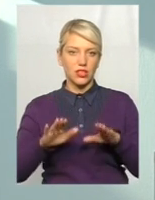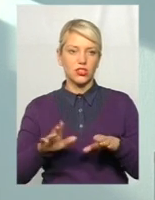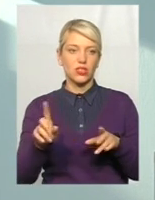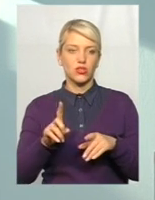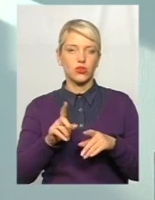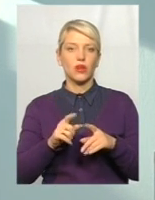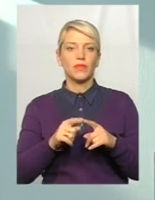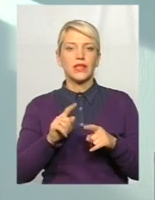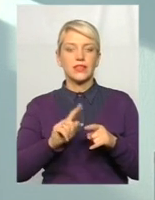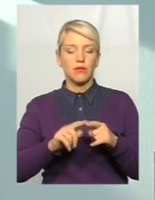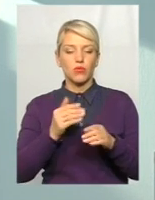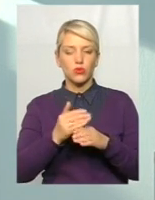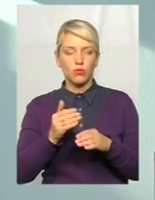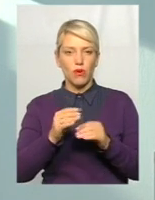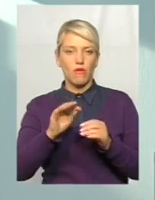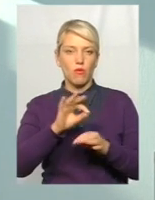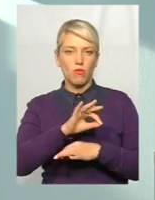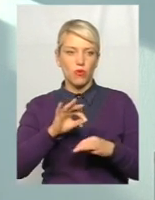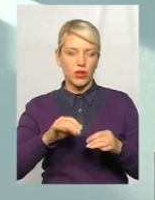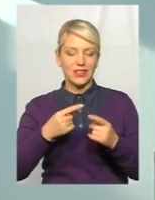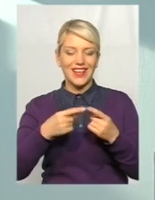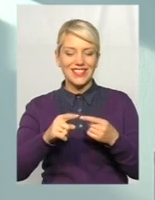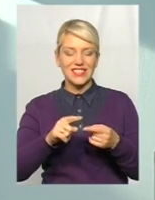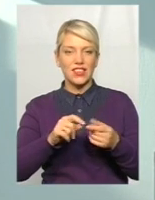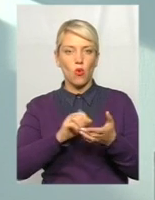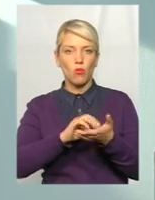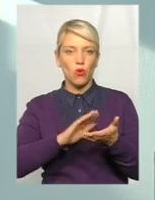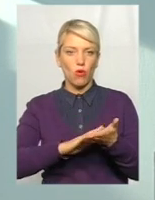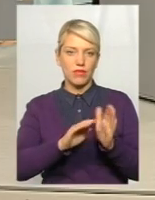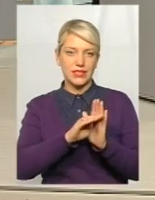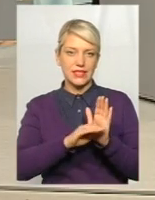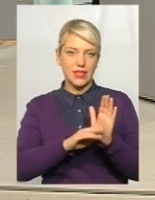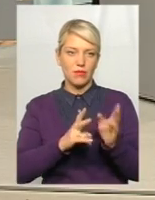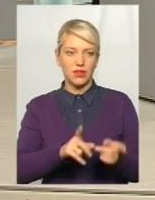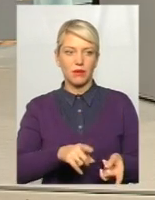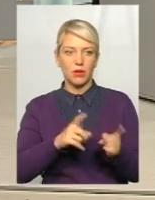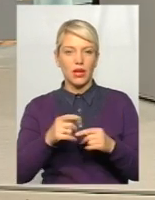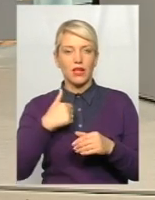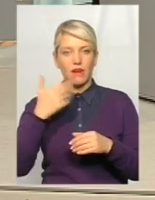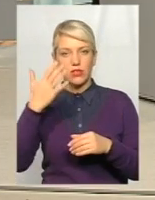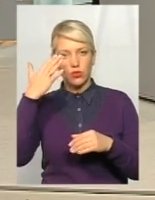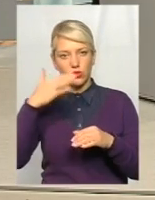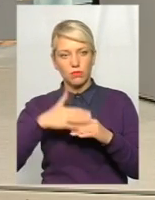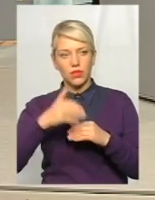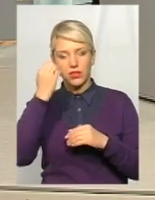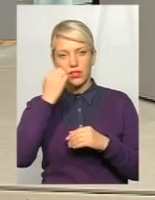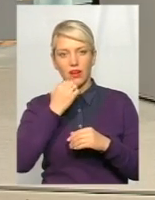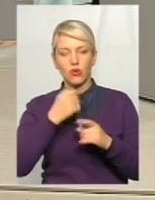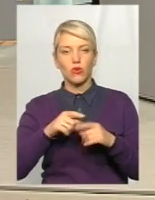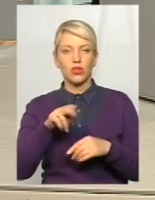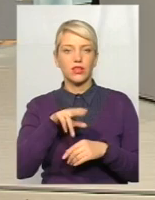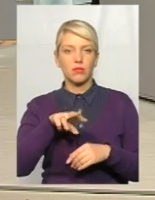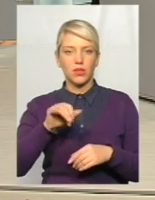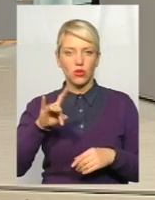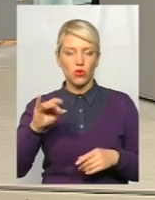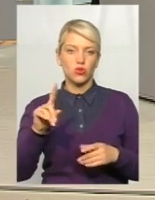поступово переходу на інші облікові системи відмінні від російських. Я вас зрозуміла. Дуже дякую сьогодні, пане Дмитро, що